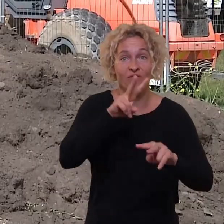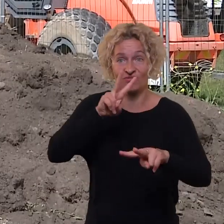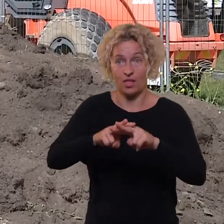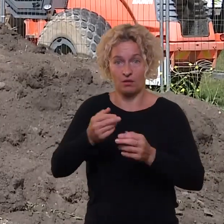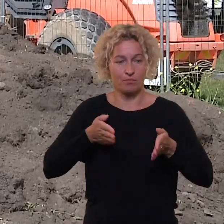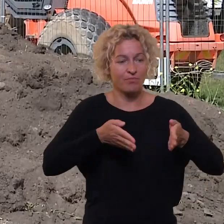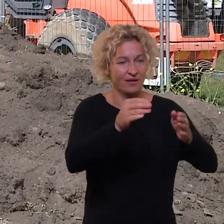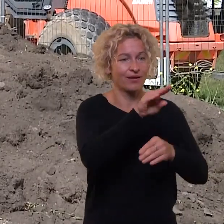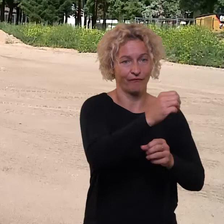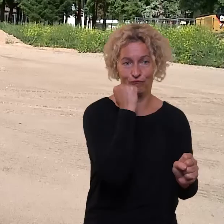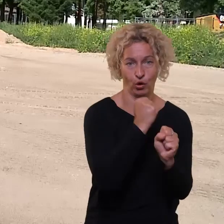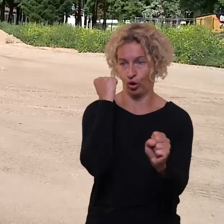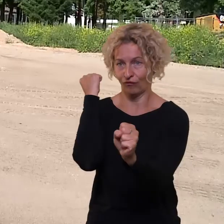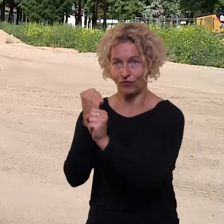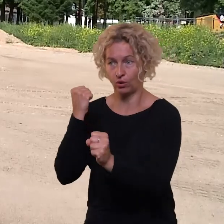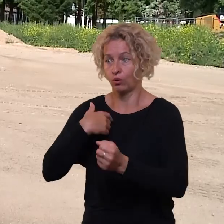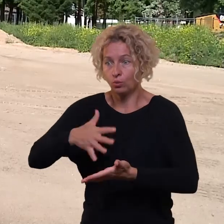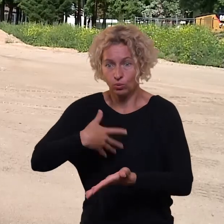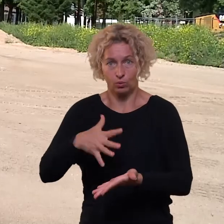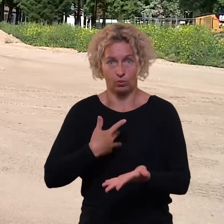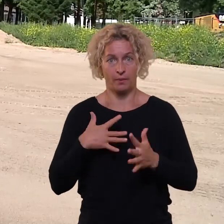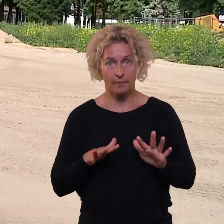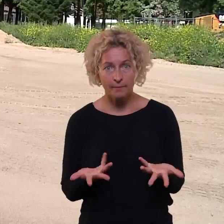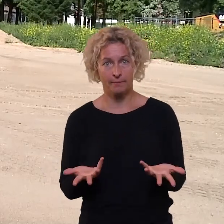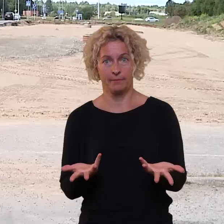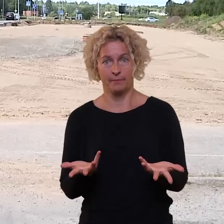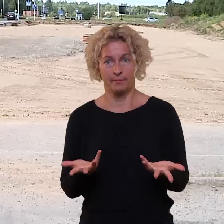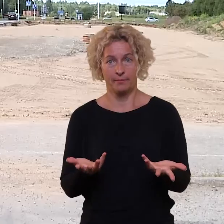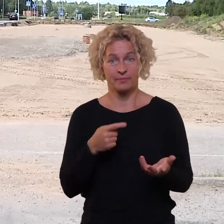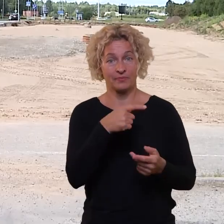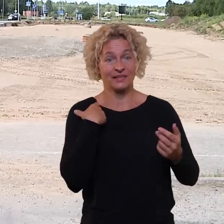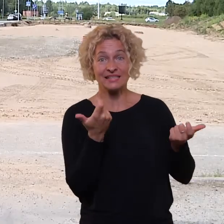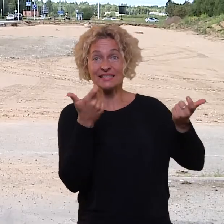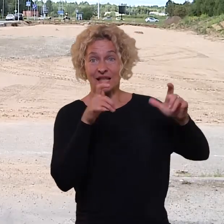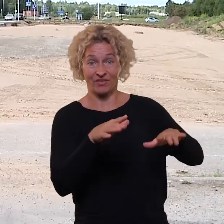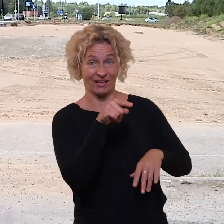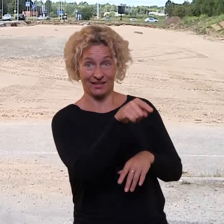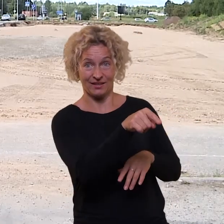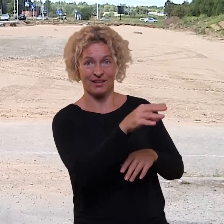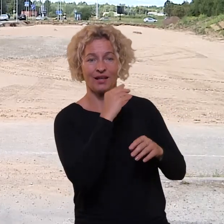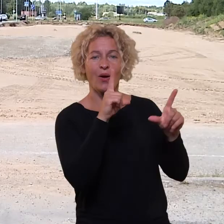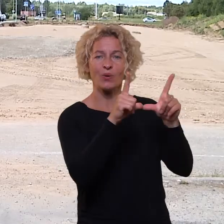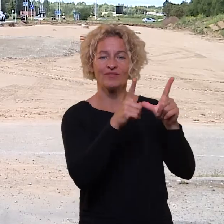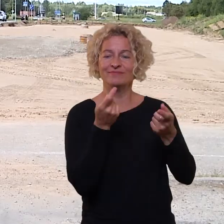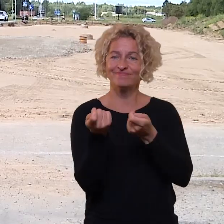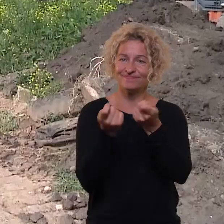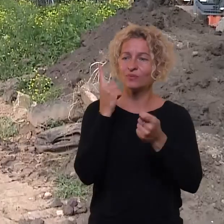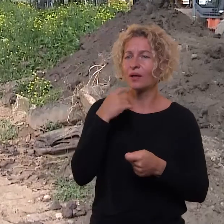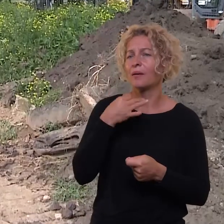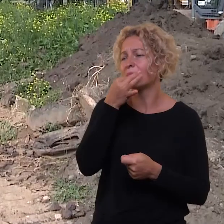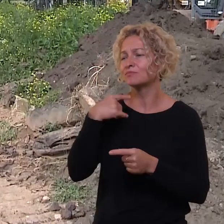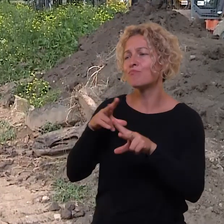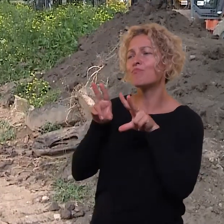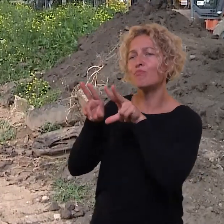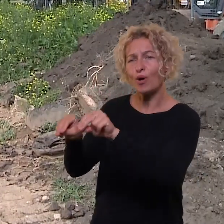gatvės draudžiami ženklai, savo daugiau tokių inkštelių. Dėja, Šiauliu miesto savivaldybės miesto ūkių ir aplinkos skirius vėdėja sako,